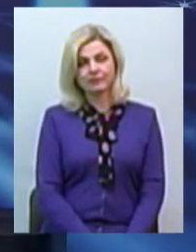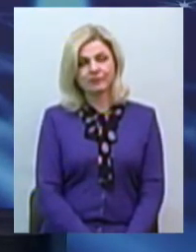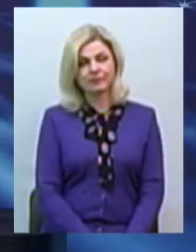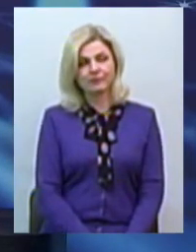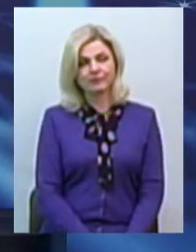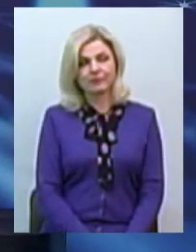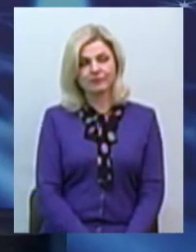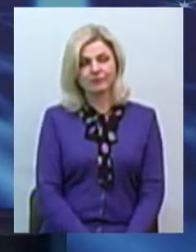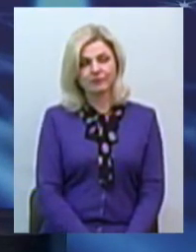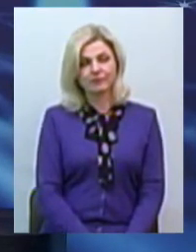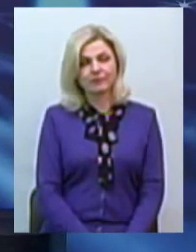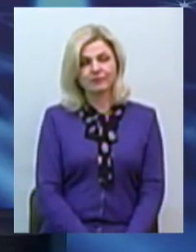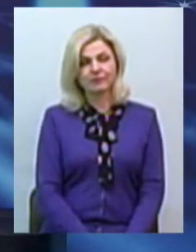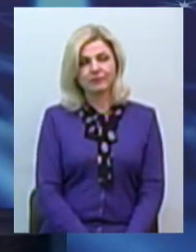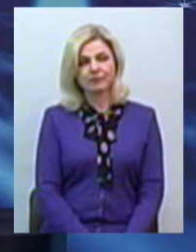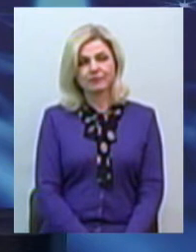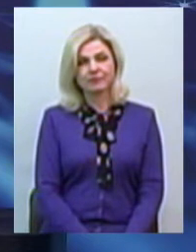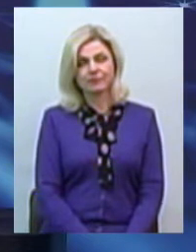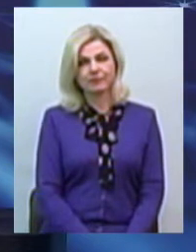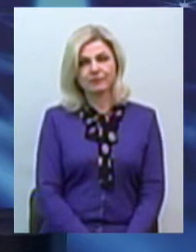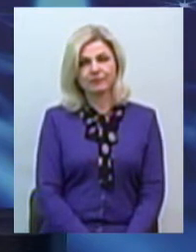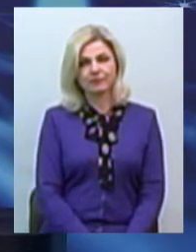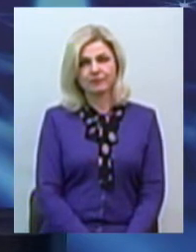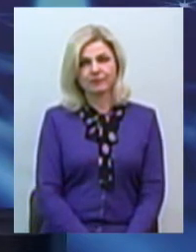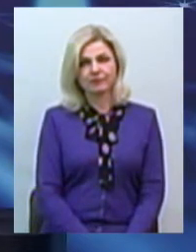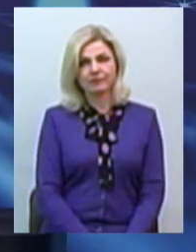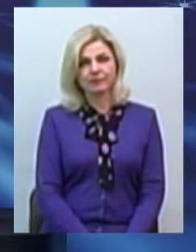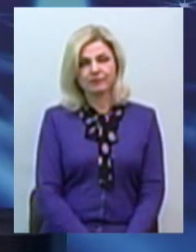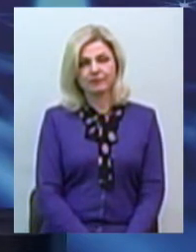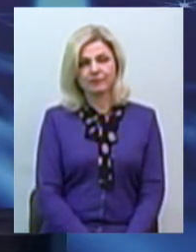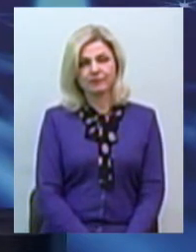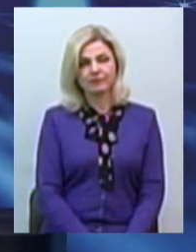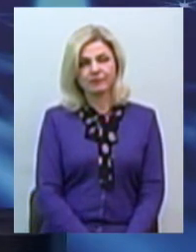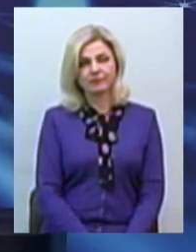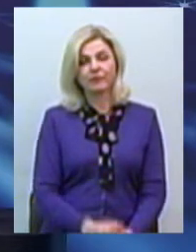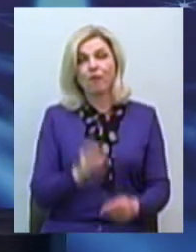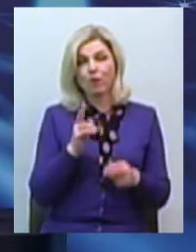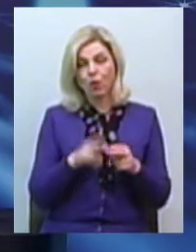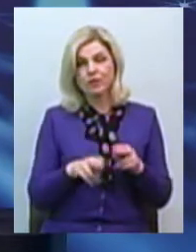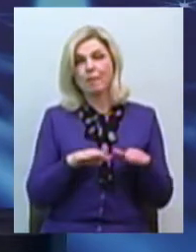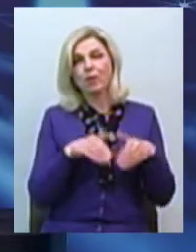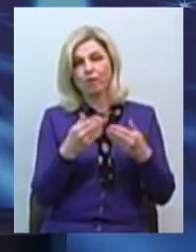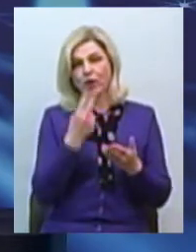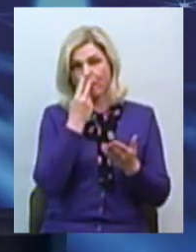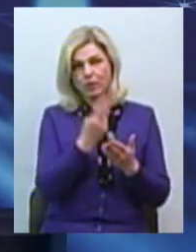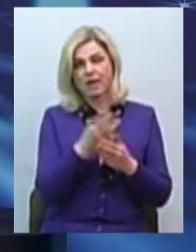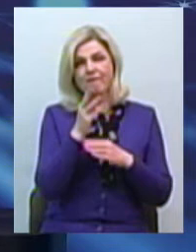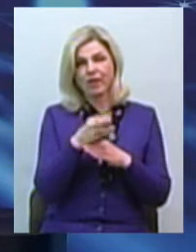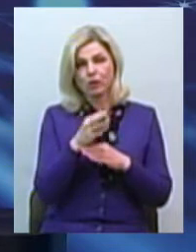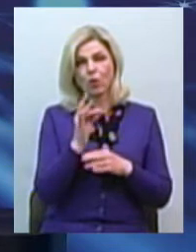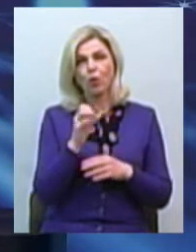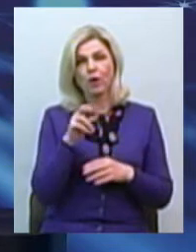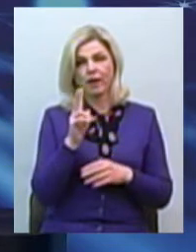якою буде наступна тема, підкаже наступний день. І наприкінці я пропоную ще раз переглянути відеоролік